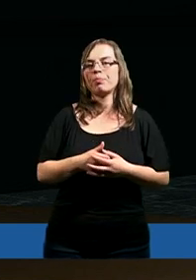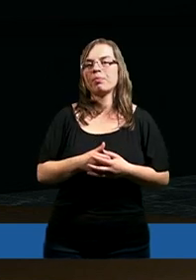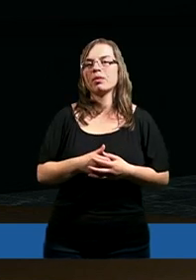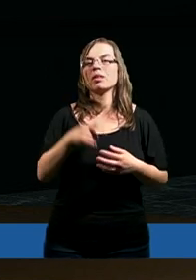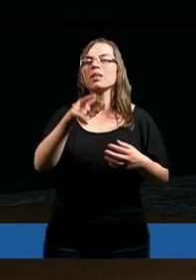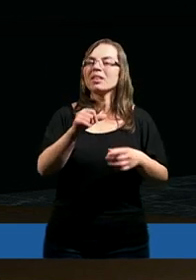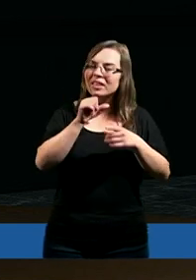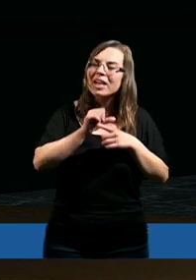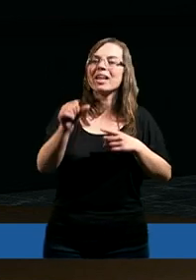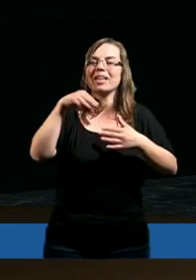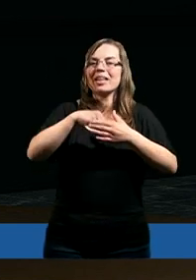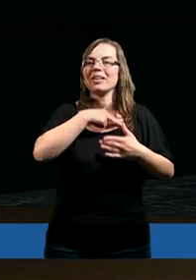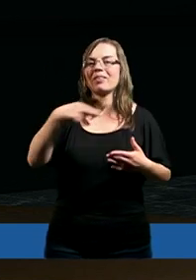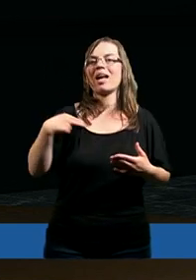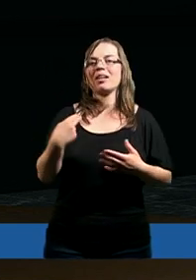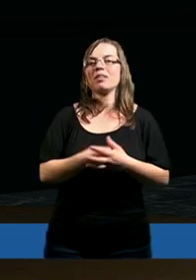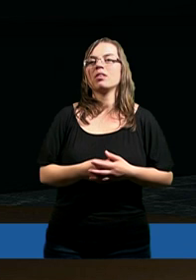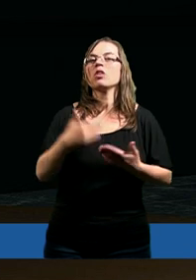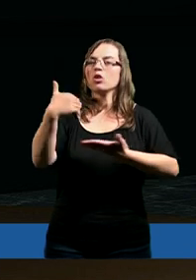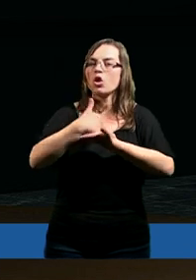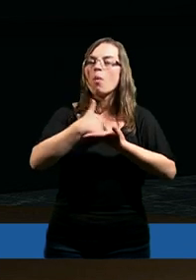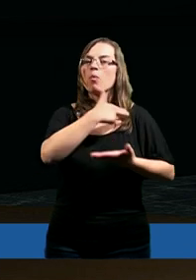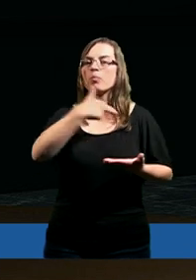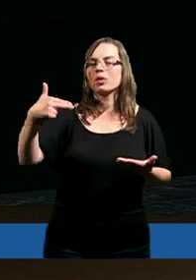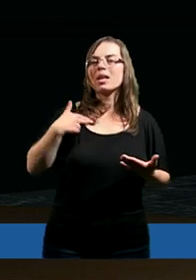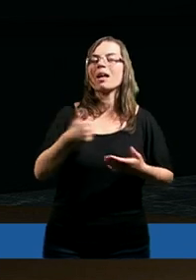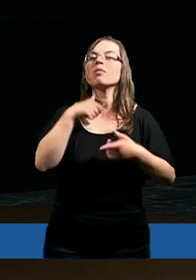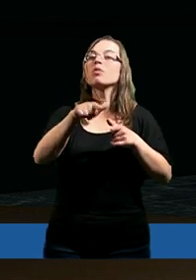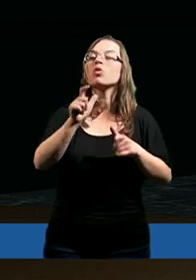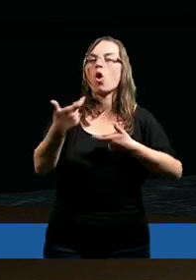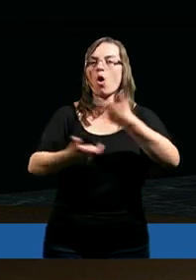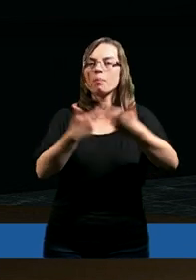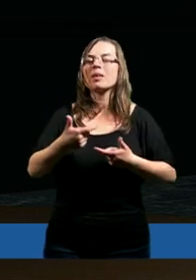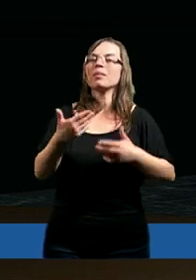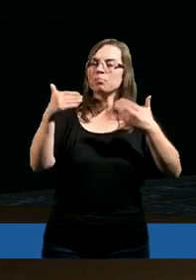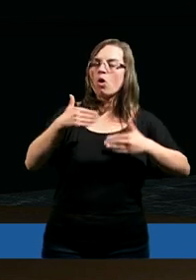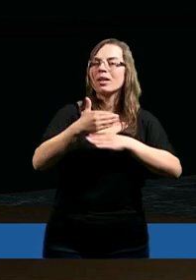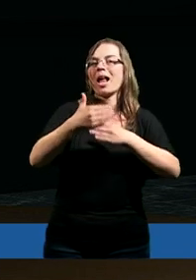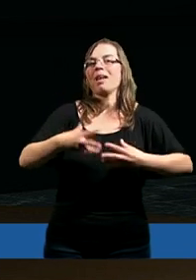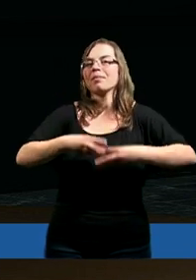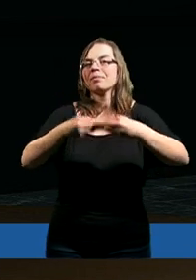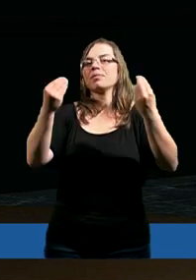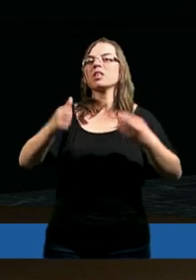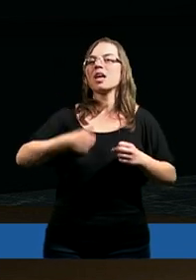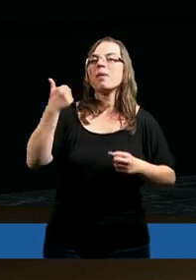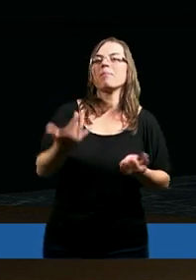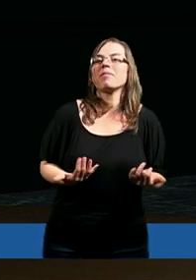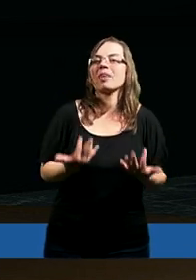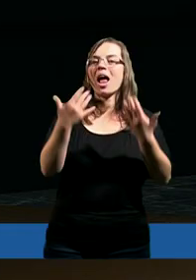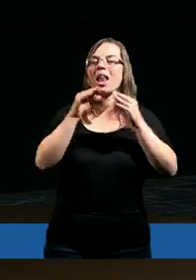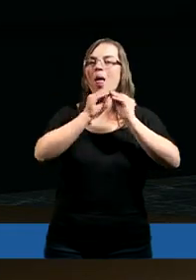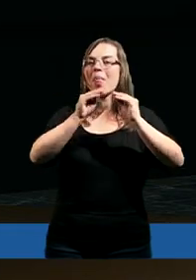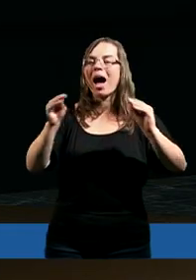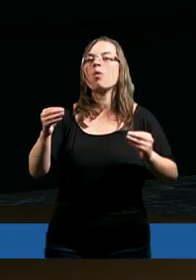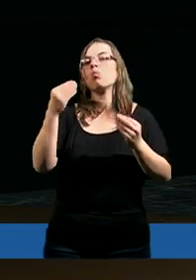skutków. Dziękujemy Ci za to. To pomóż, abyśmy tą drogą chcieli kroczyć, abyśmy